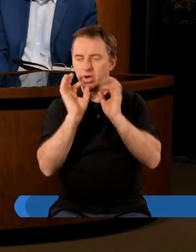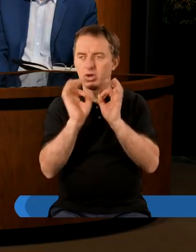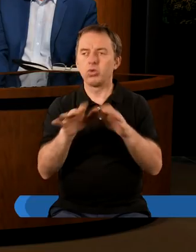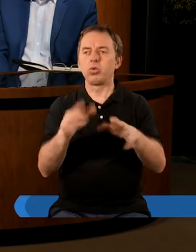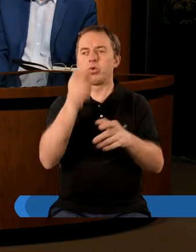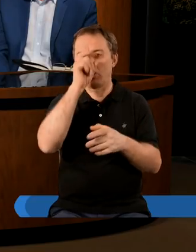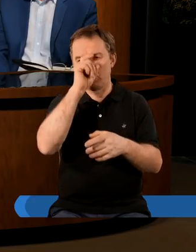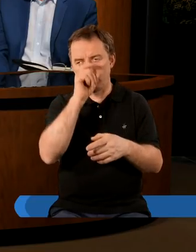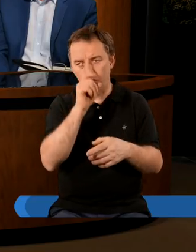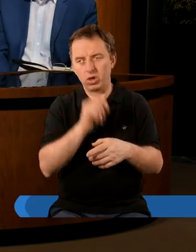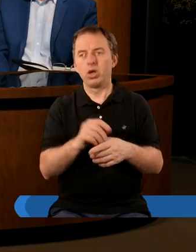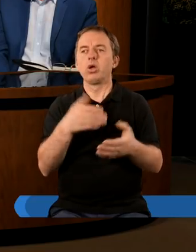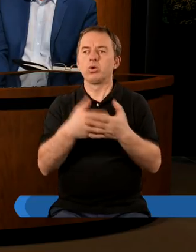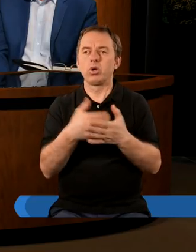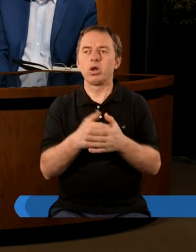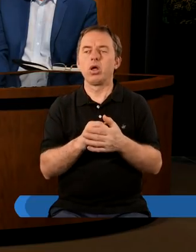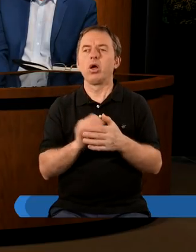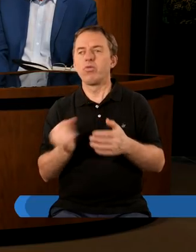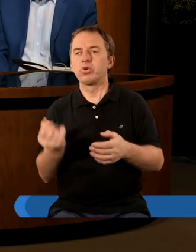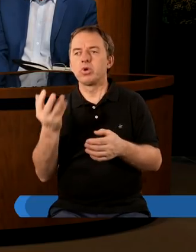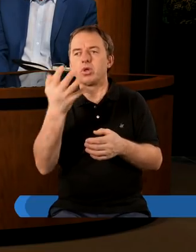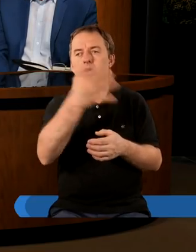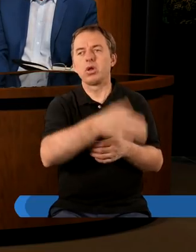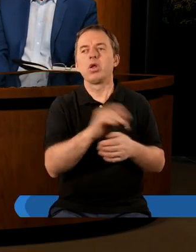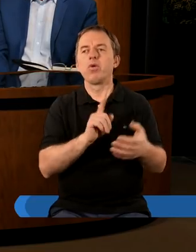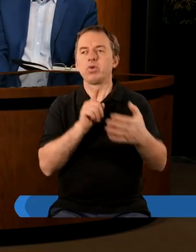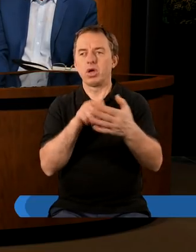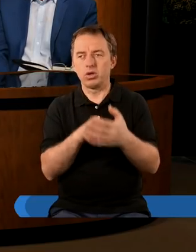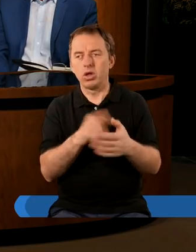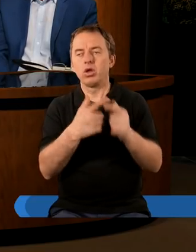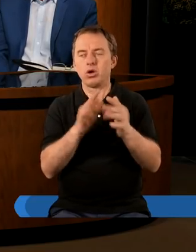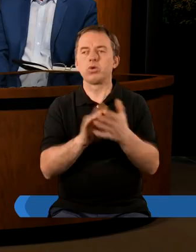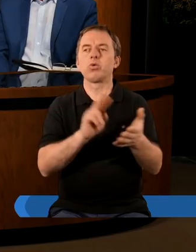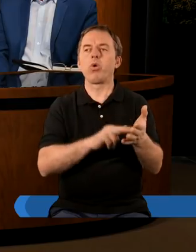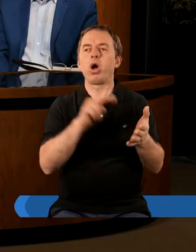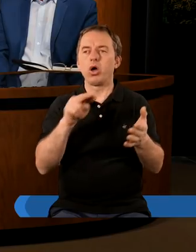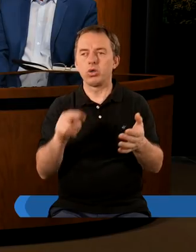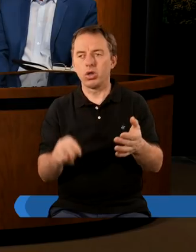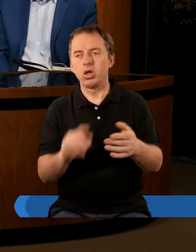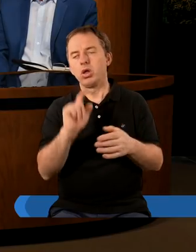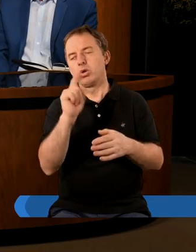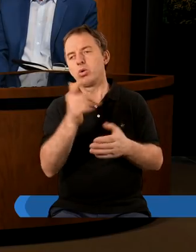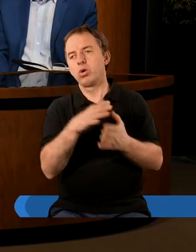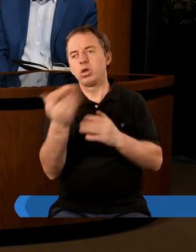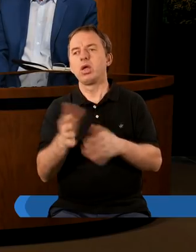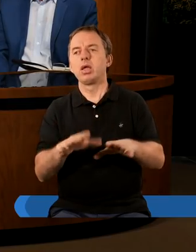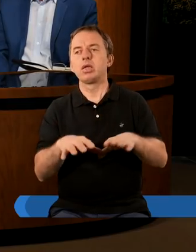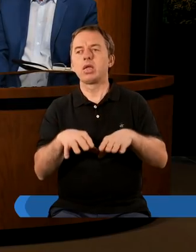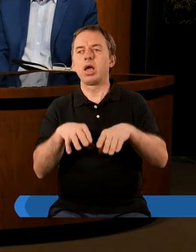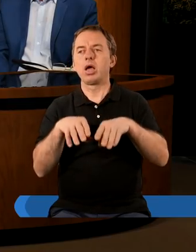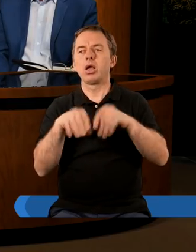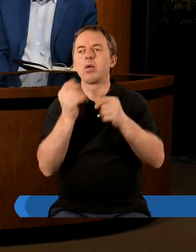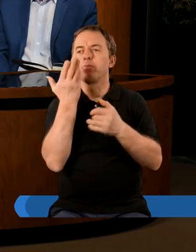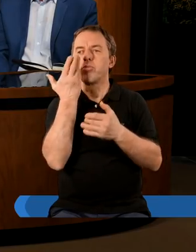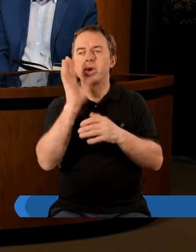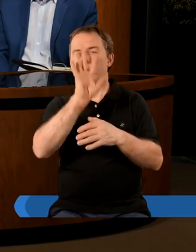dzieje bardzo dużo złego i skoro to wszeteczeństwo zapanowało, to wskazuje, że to jest Kościół odstępczy, ale z drugiej strony On się zaczyna